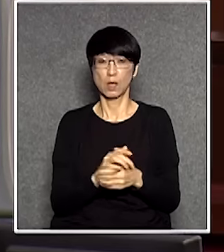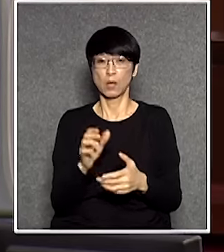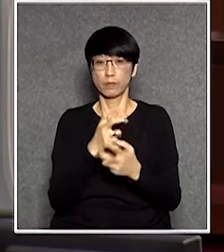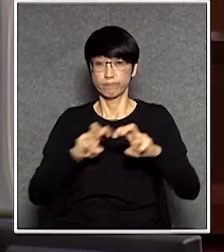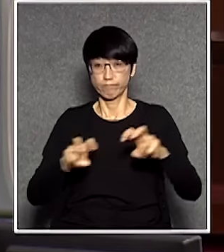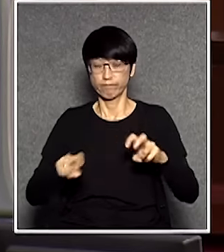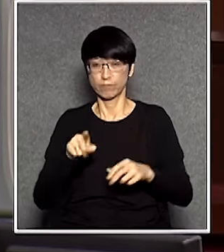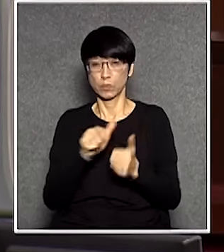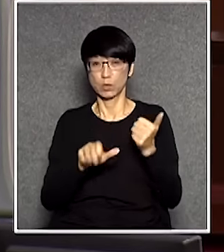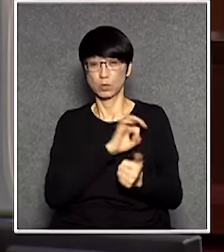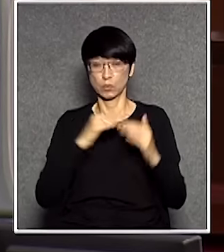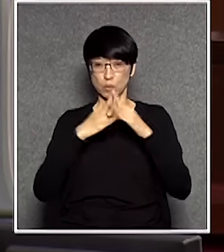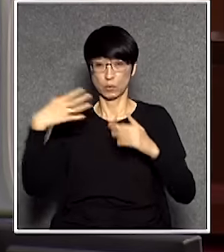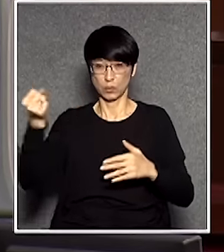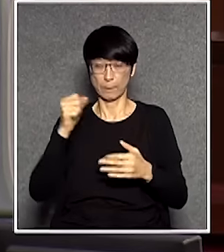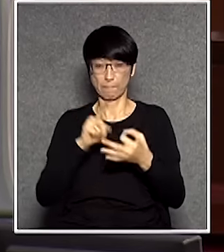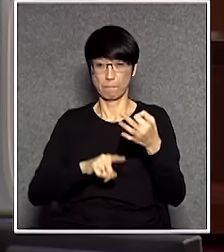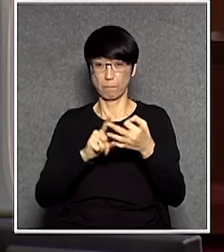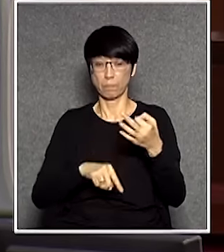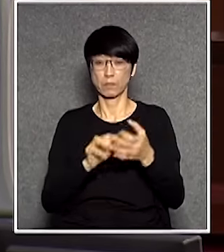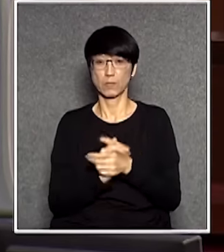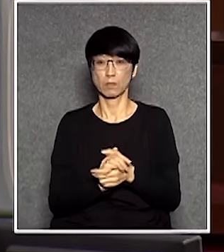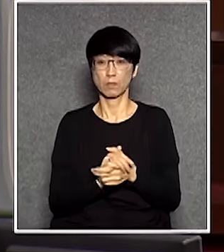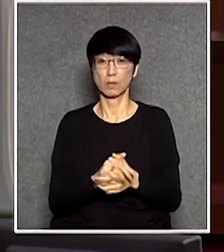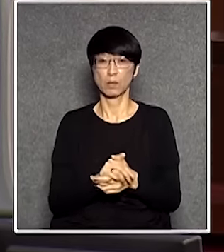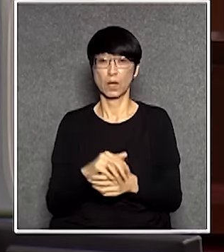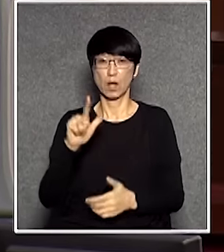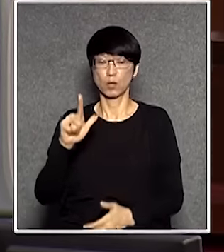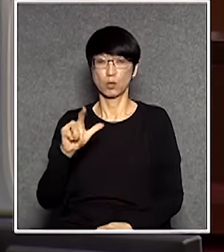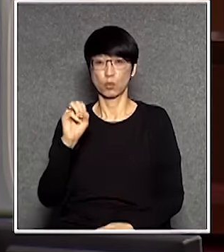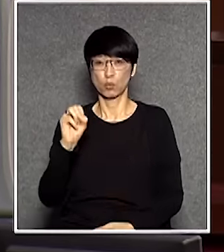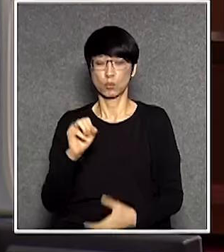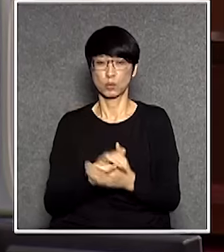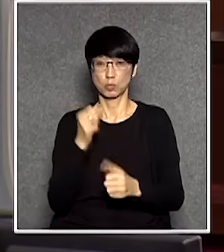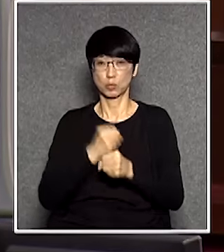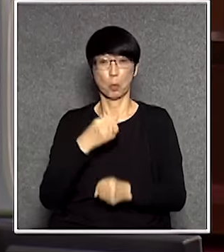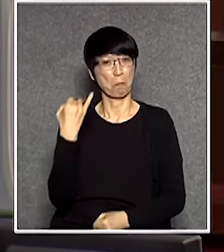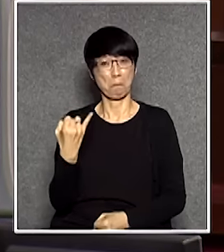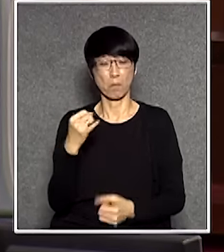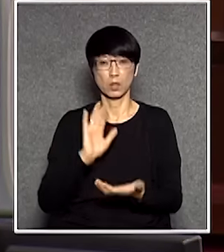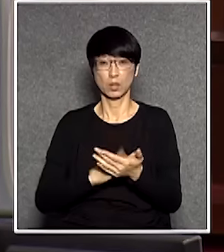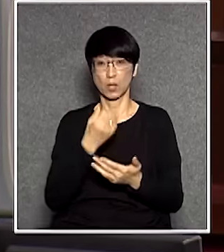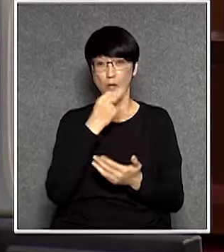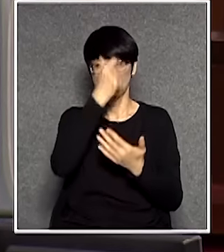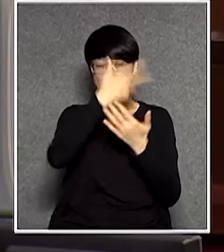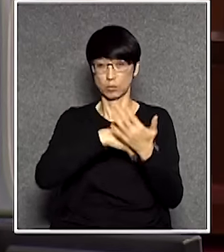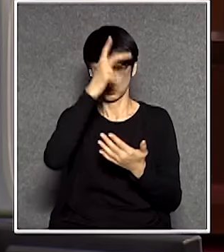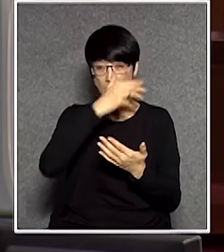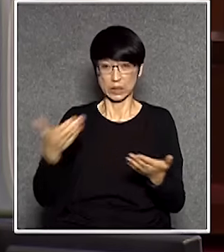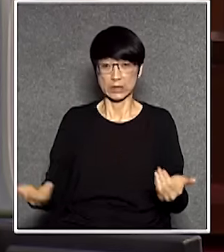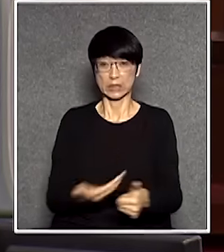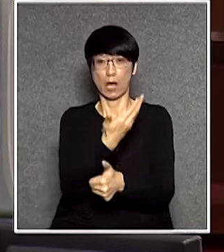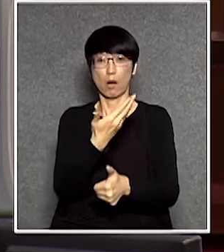民航處處長羅崇文換忽職受但是我們香港的制度,這些公務員是不能解僱的